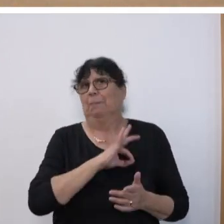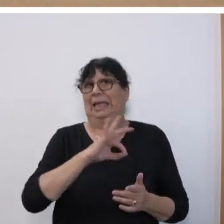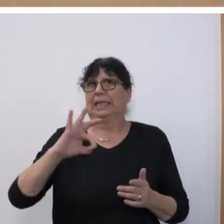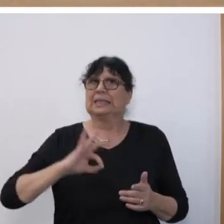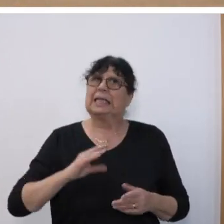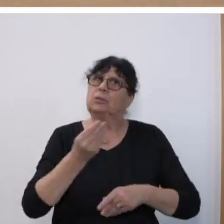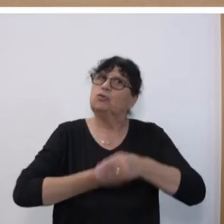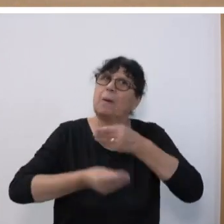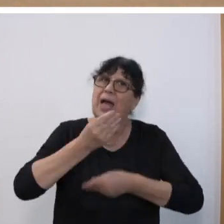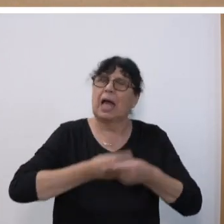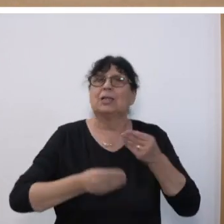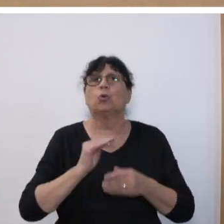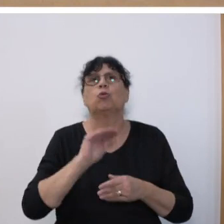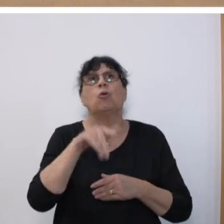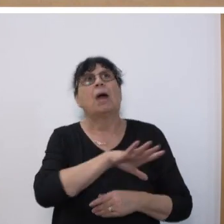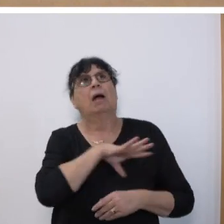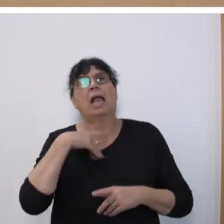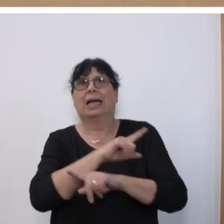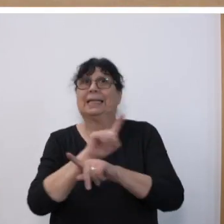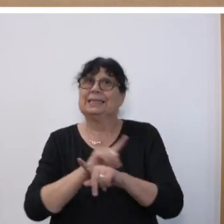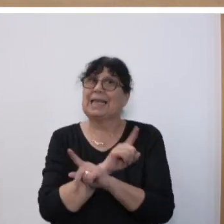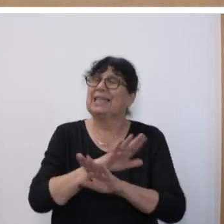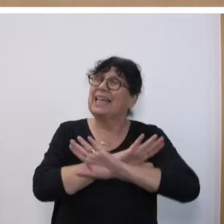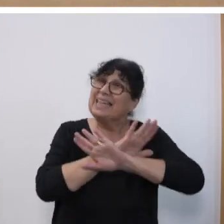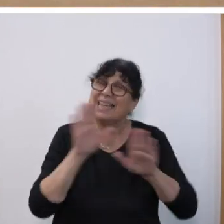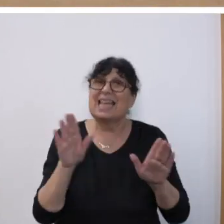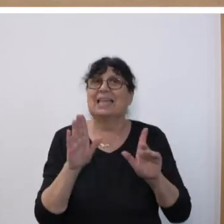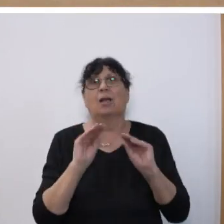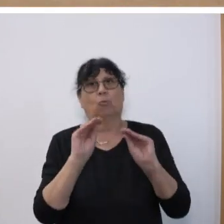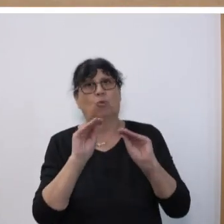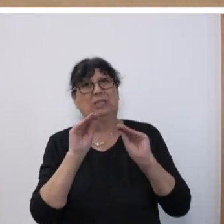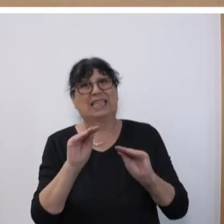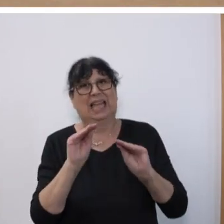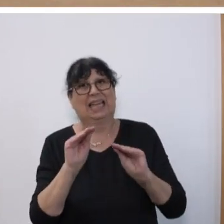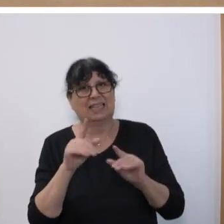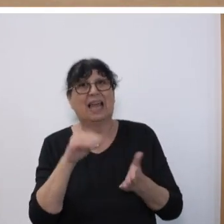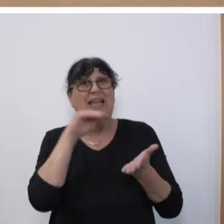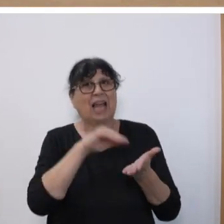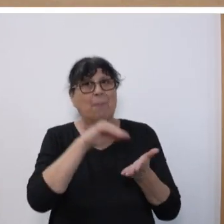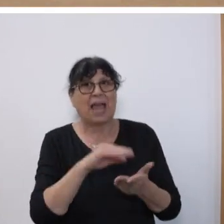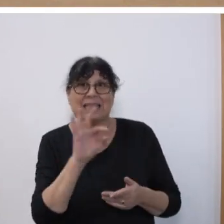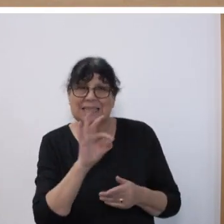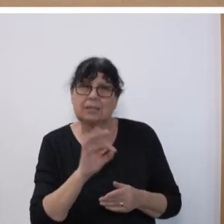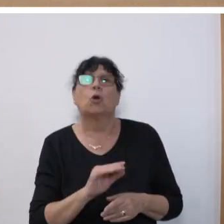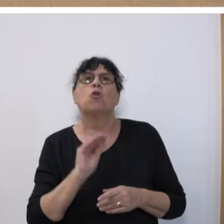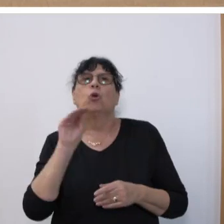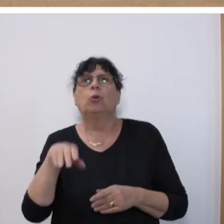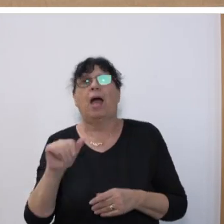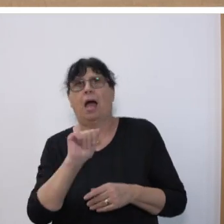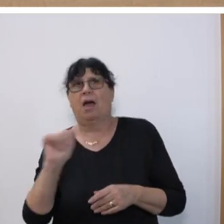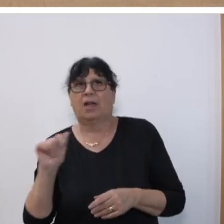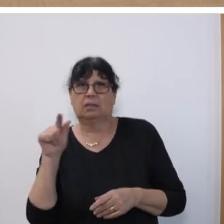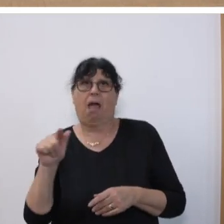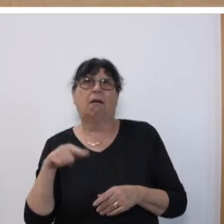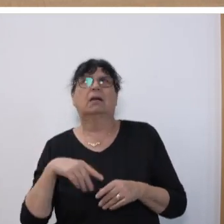Behandlung über einen längeren Zeitraum nicht in Präsenz am Unterricht teilnehmen können, werden über Avatare in den